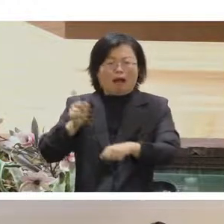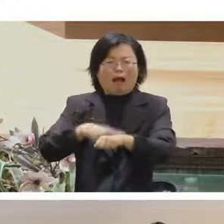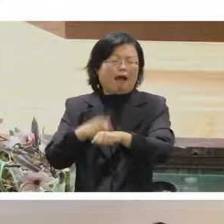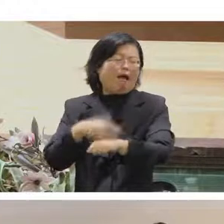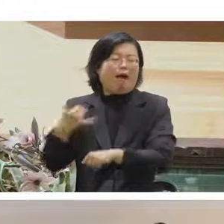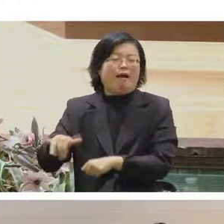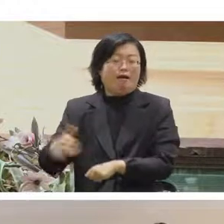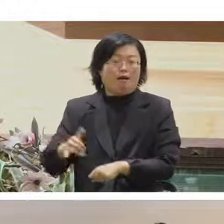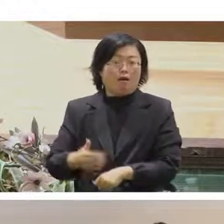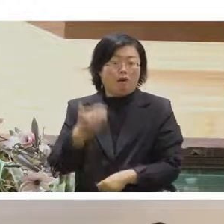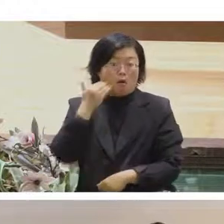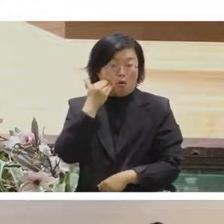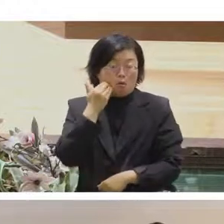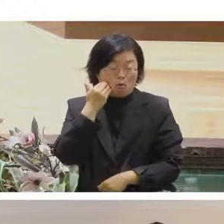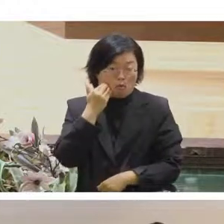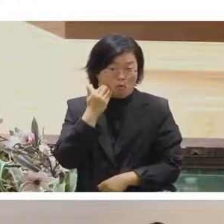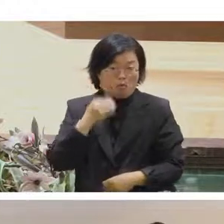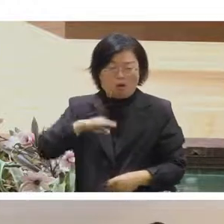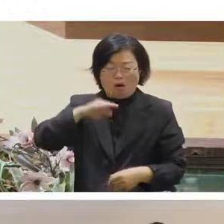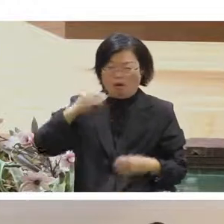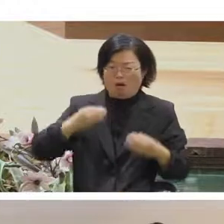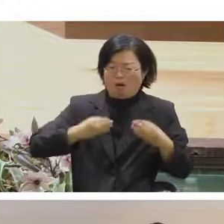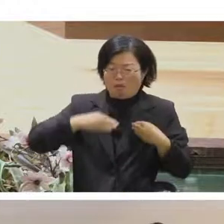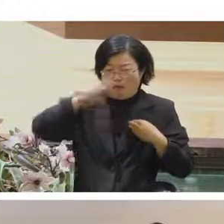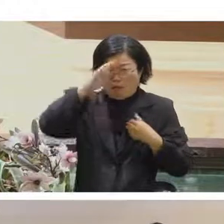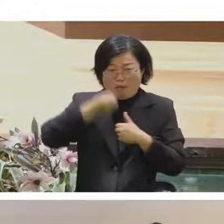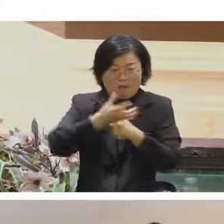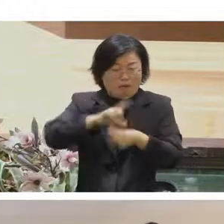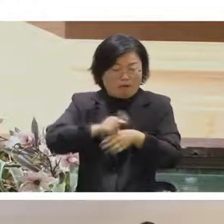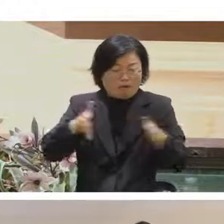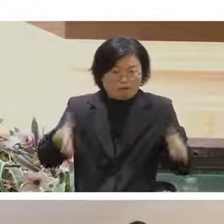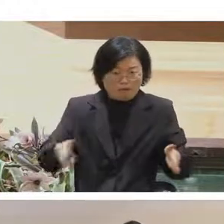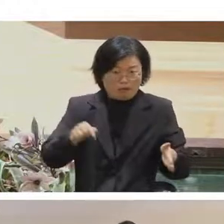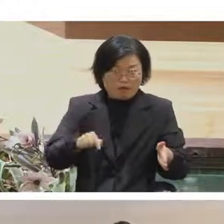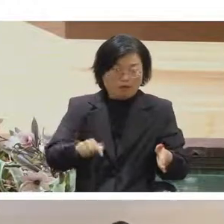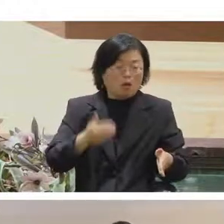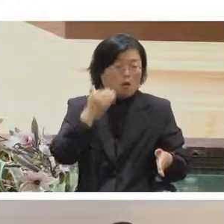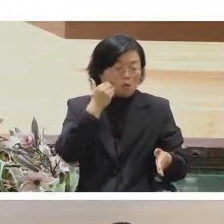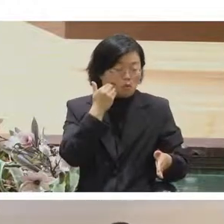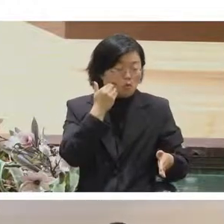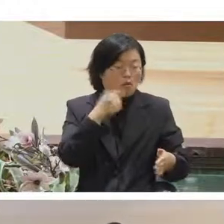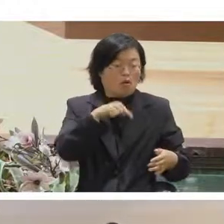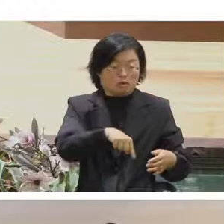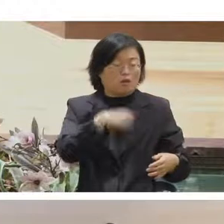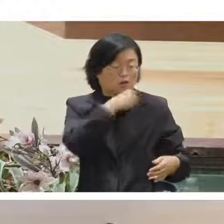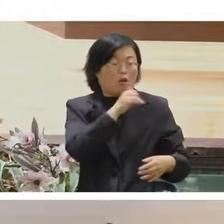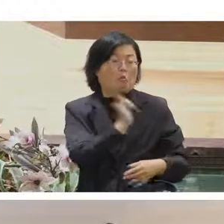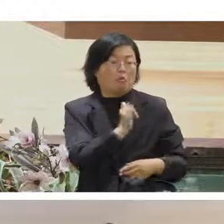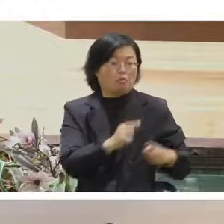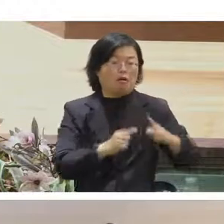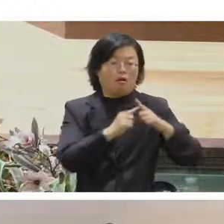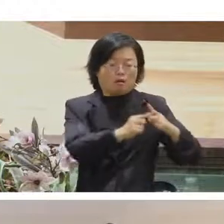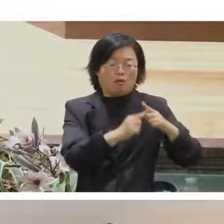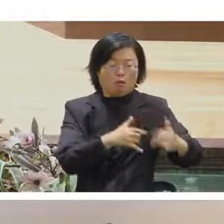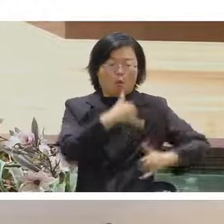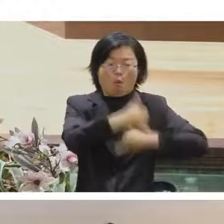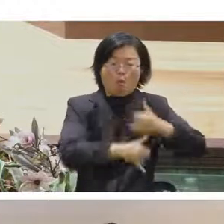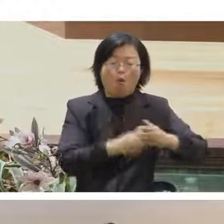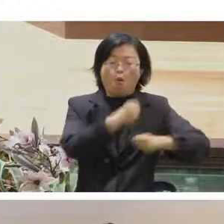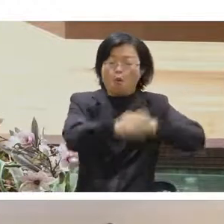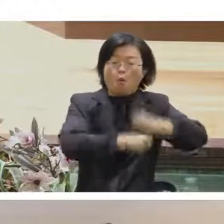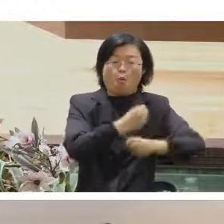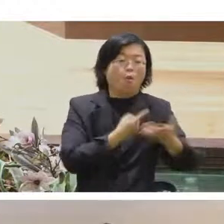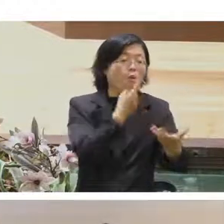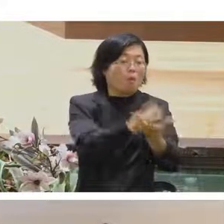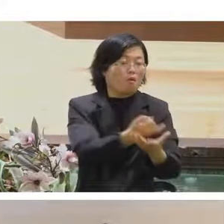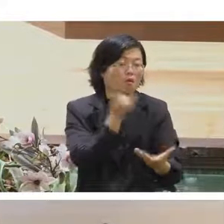疫情期間我們在台灣可以有實體活動是真的是非常幸福的事情可是現場活動確實也還是有很多可以發展的地方